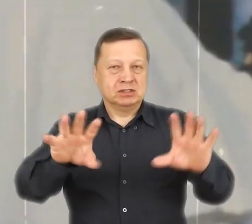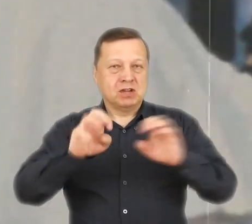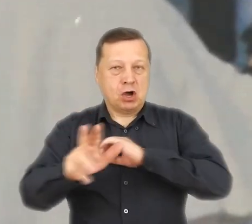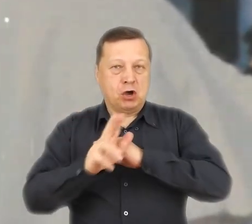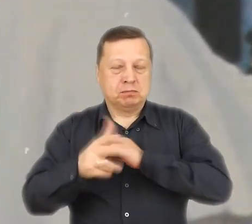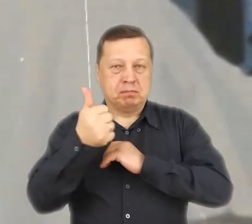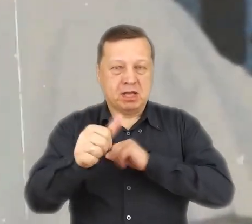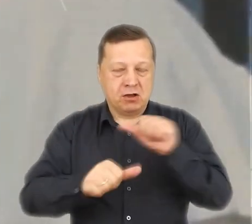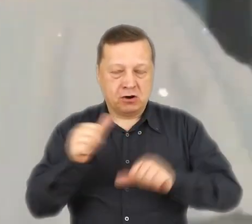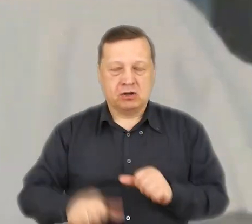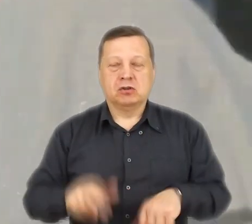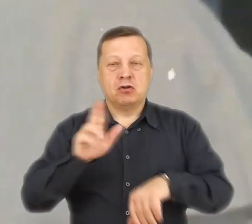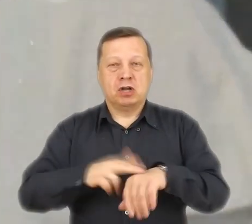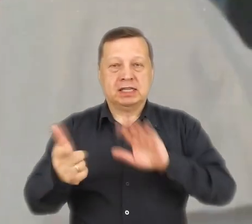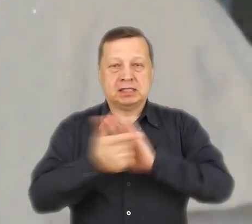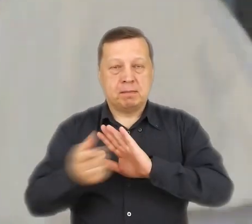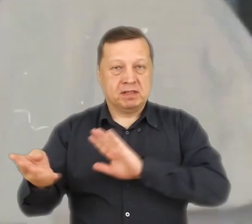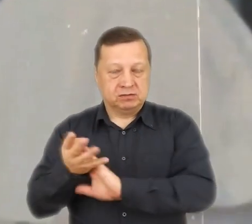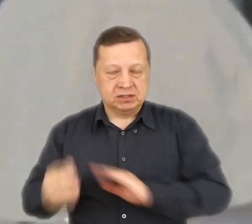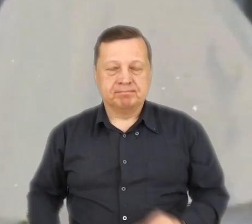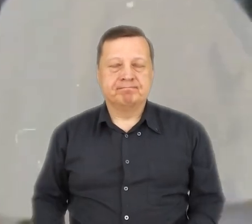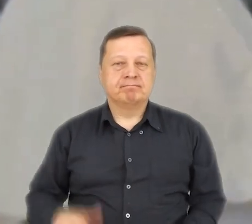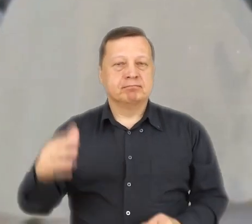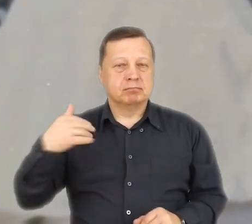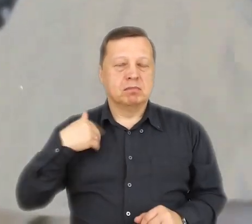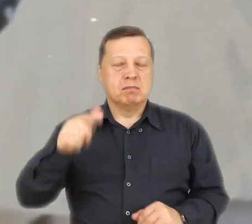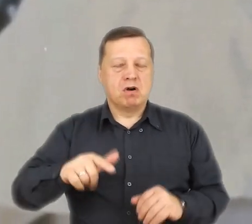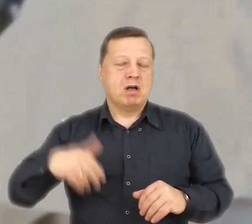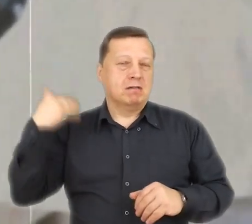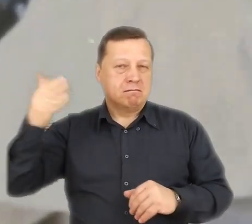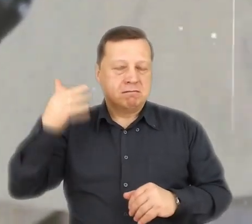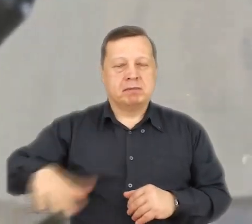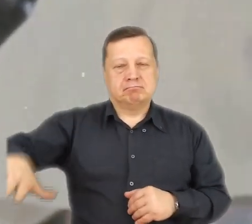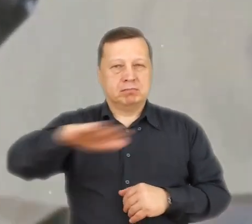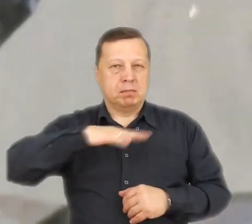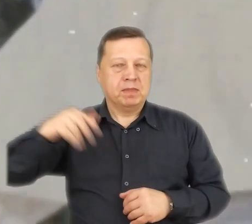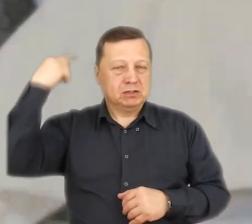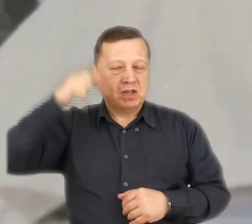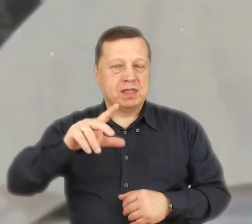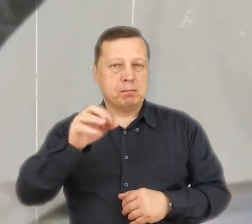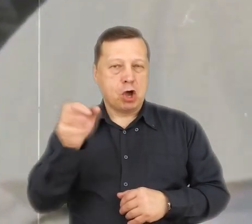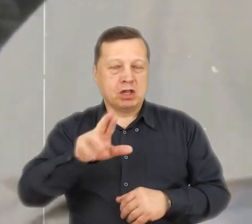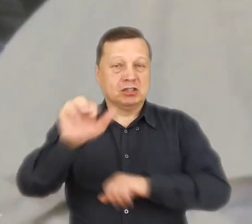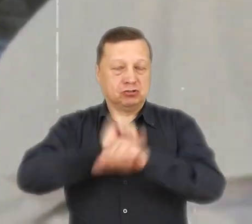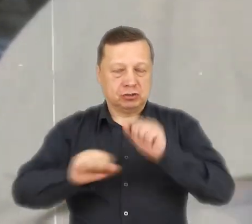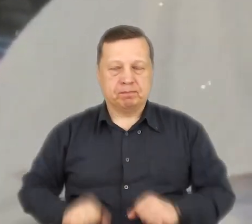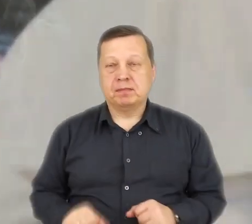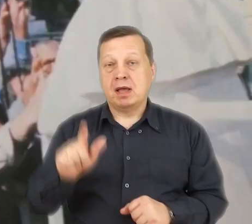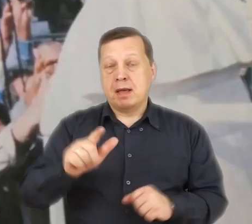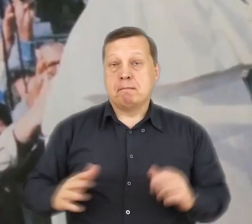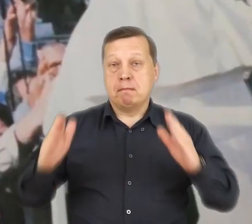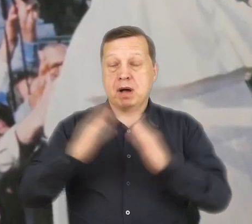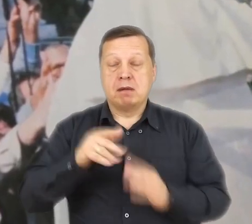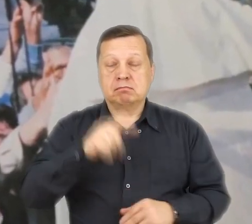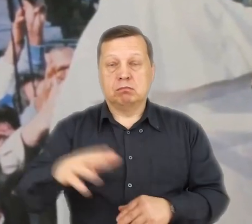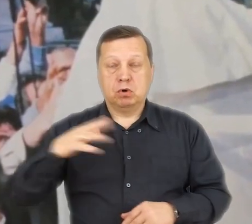roku o godzinie 17.19 podczas audiencji generalnej na Placu Świętego Piotra w Rzymie,